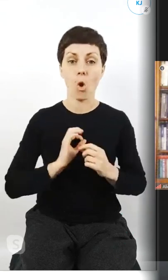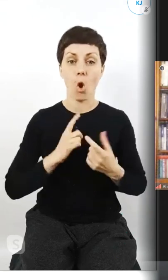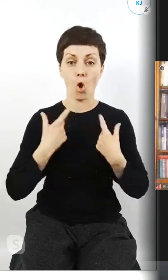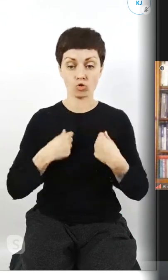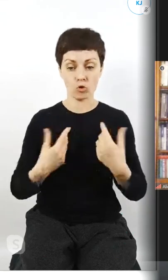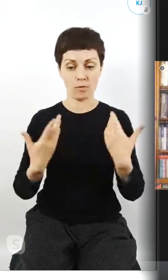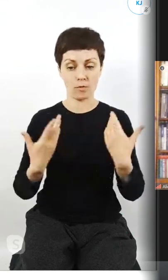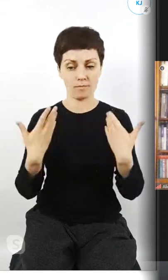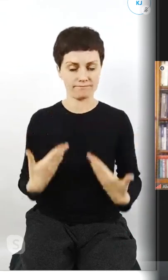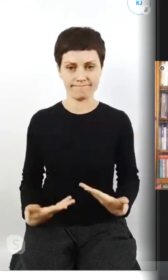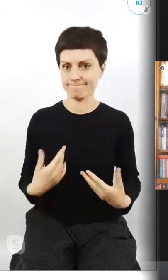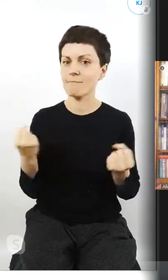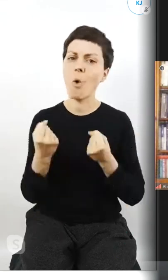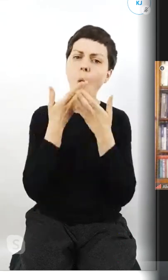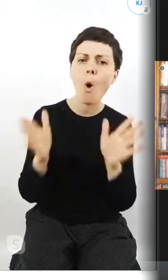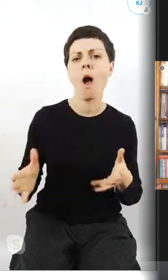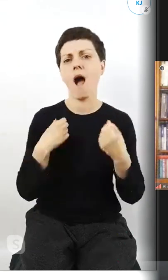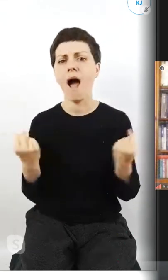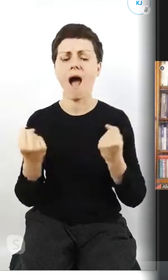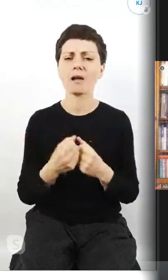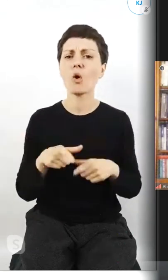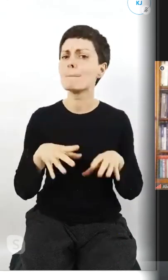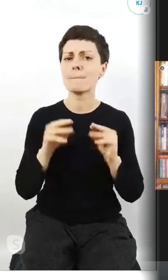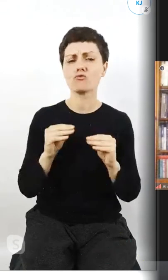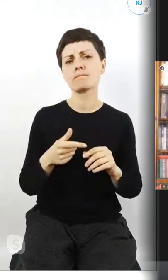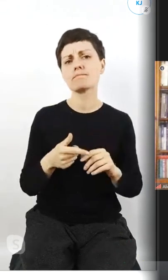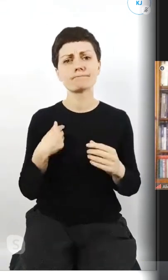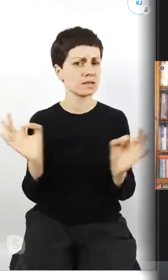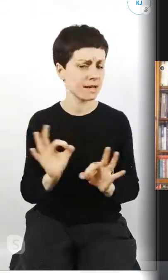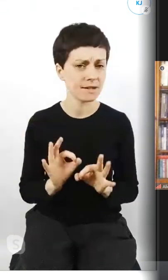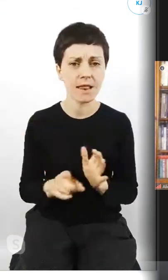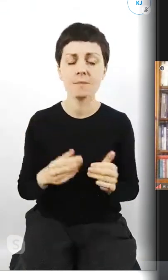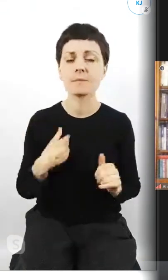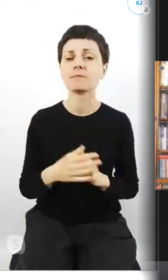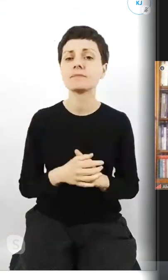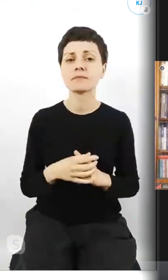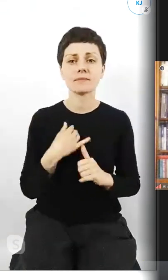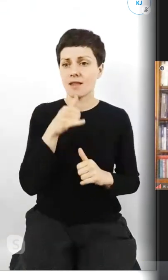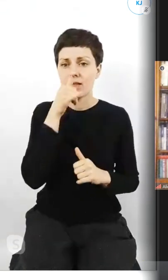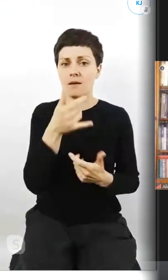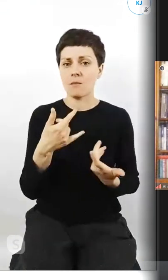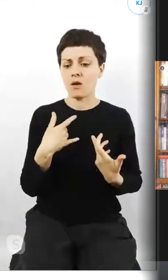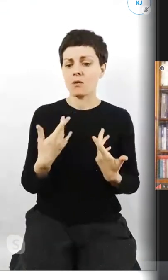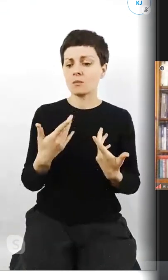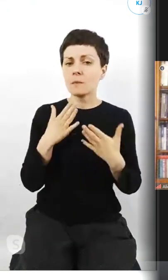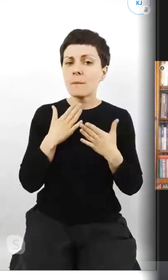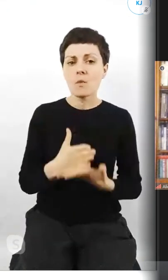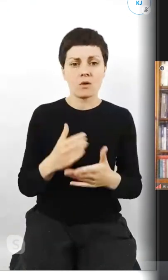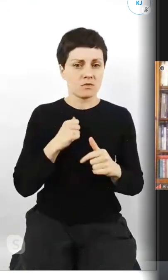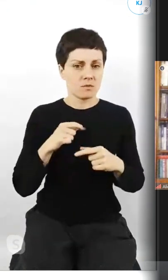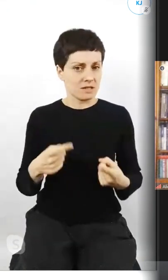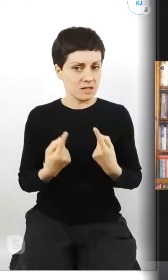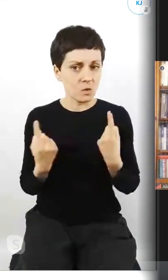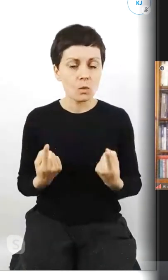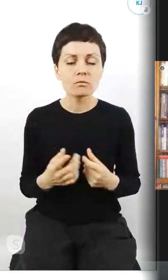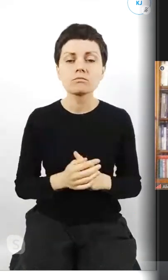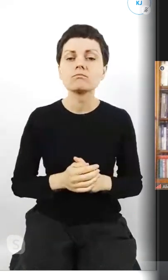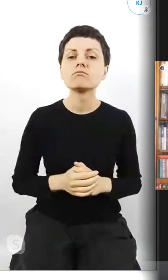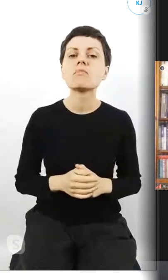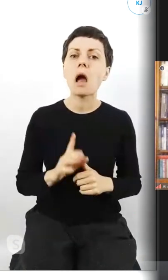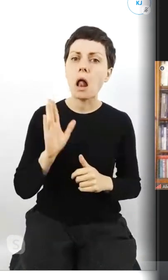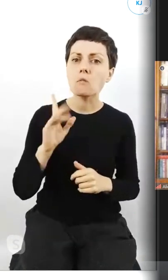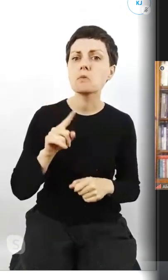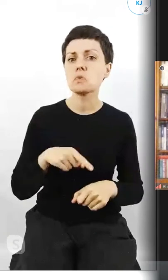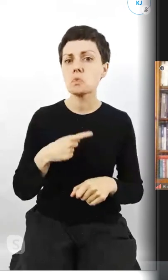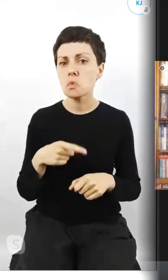początek był straszny, że tak powiem i się nie potrafiłam odnaleźć w tym, ale po niedługim